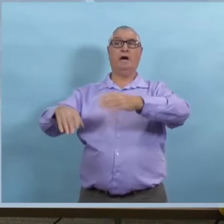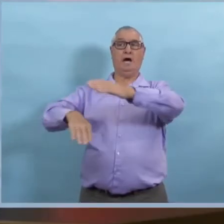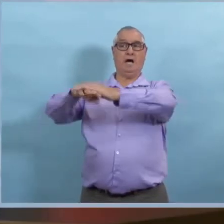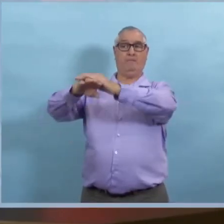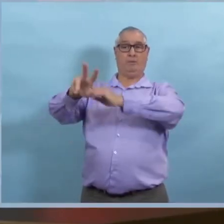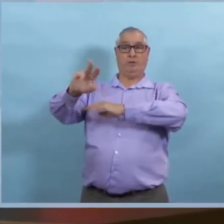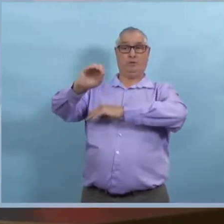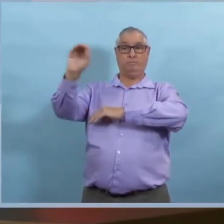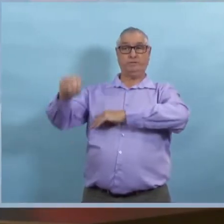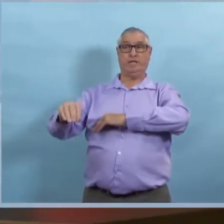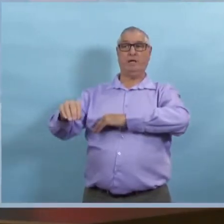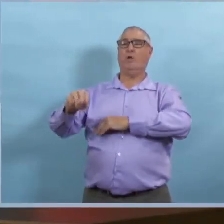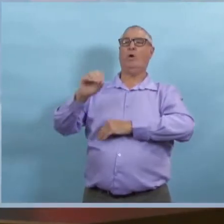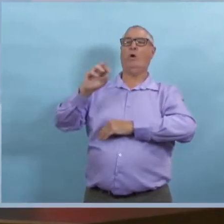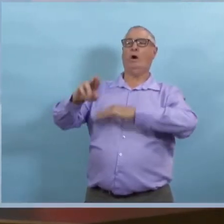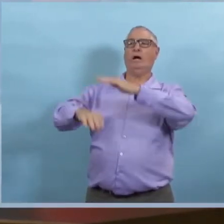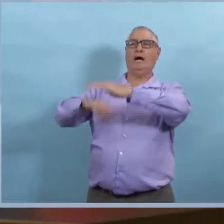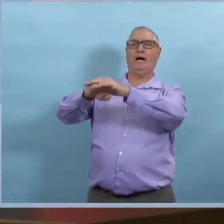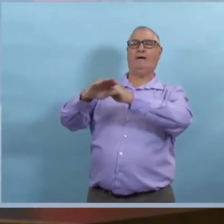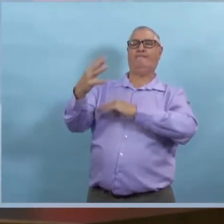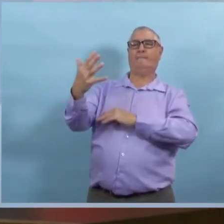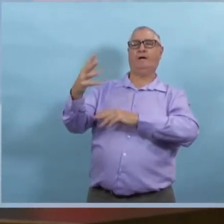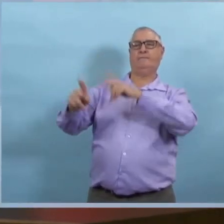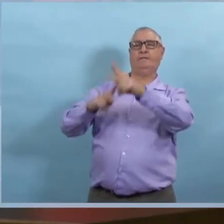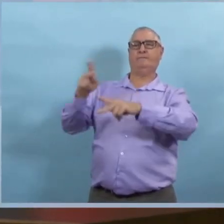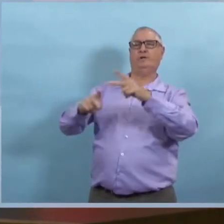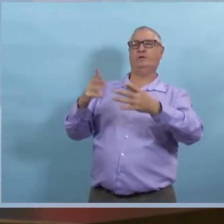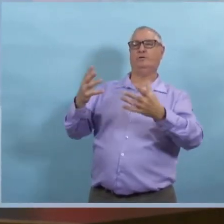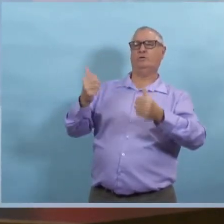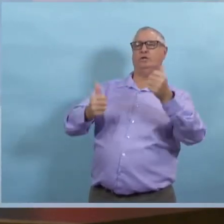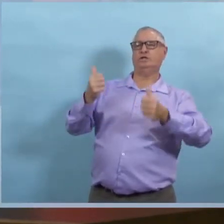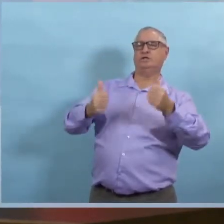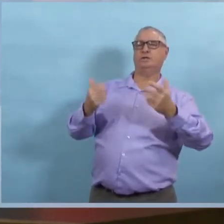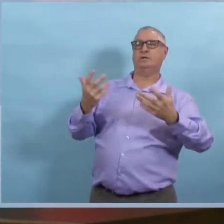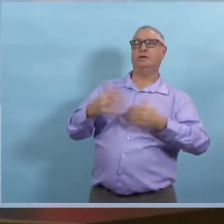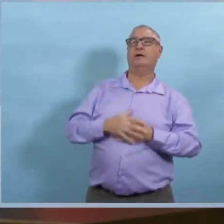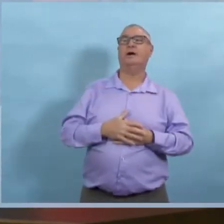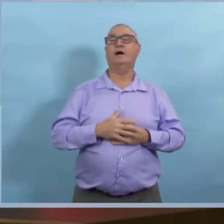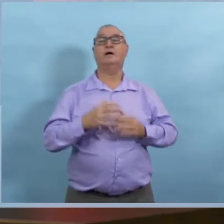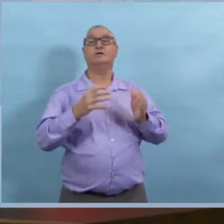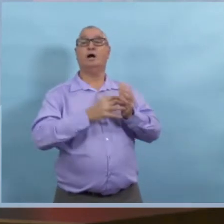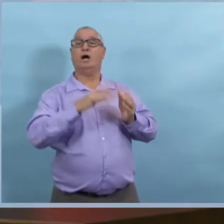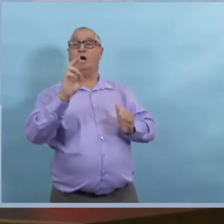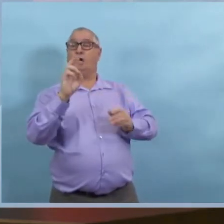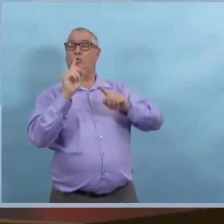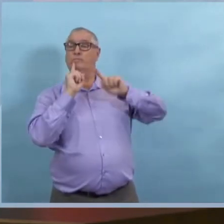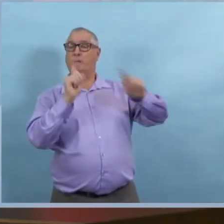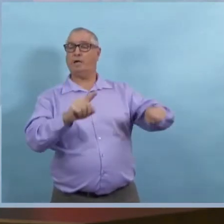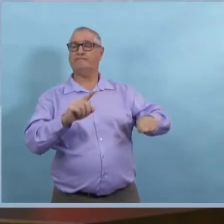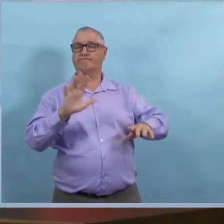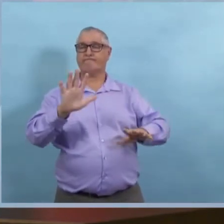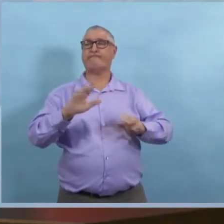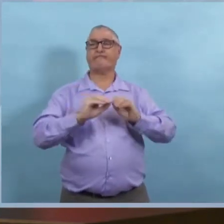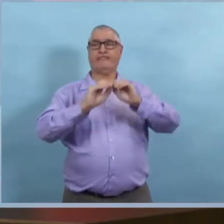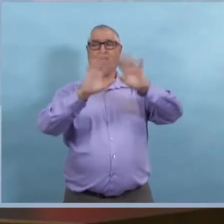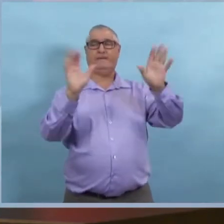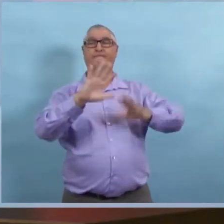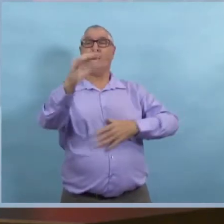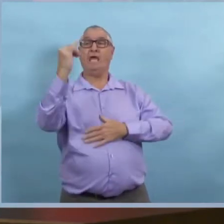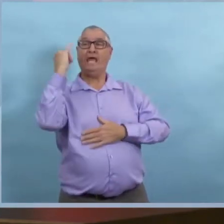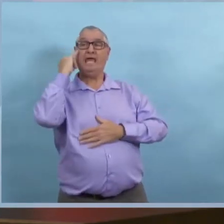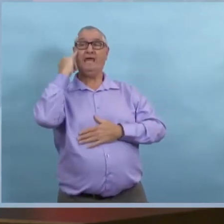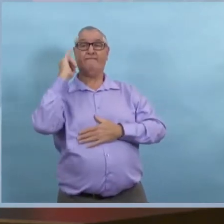en ce qui concerne les autres activités qui se passent dans ces établissements, est-ce que ça va aussi être réduit? Alors, en ce qui